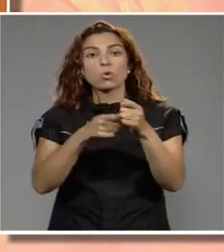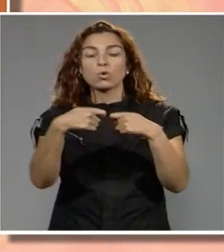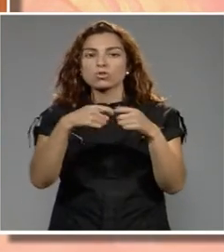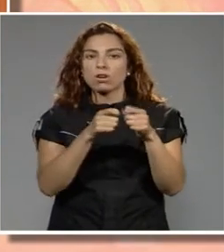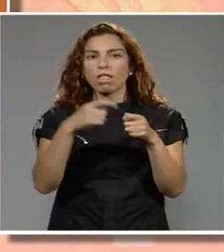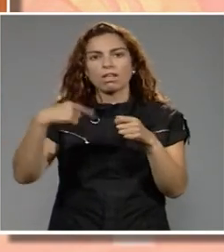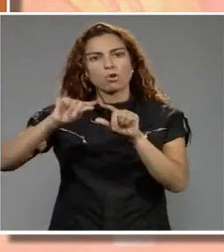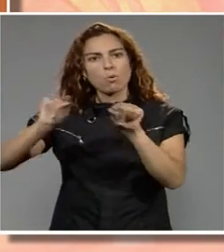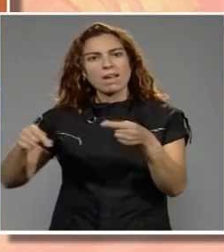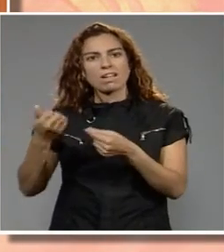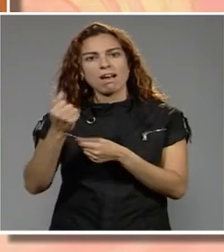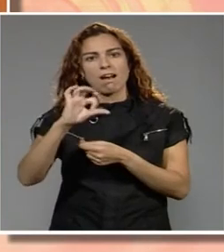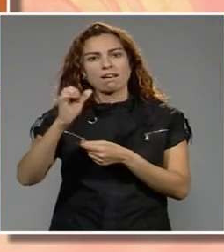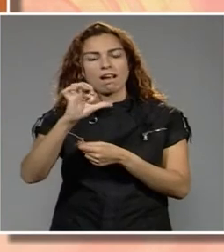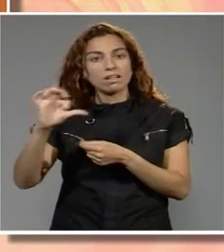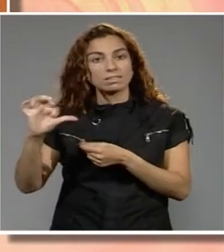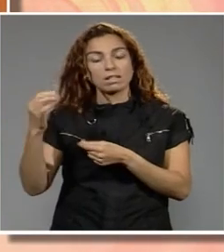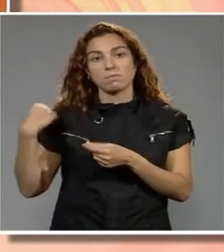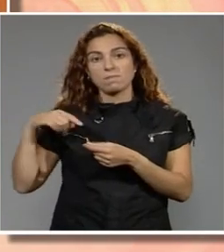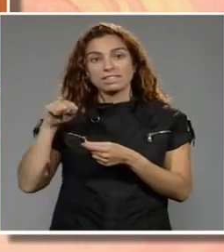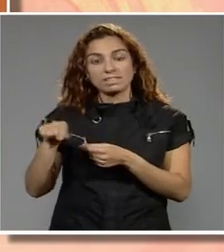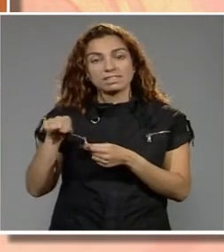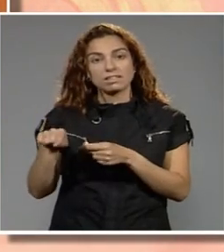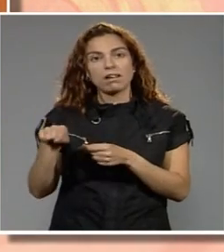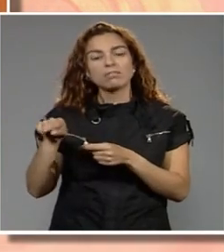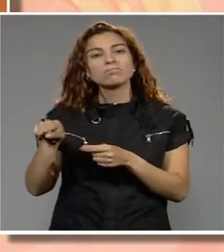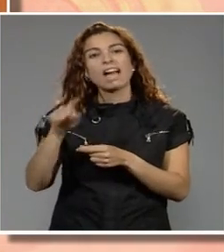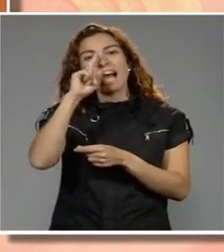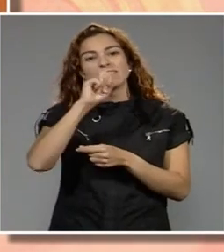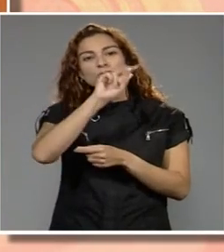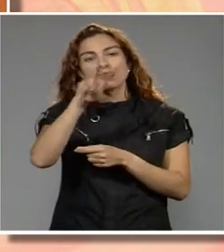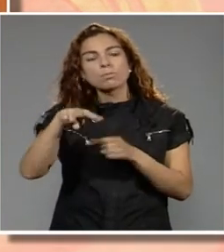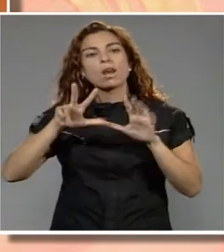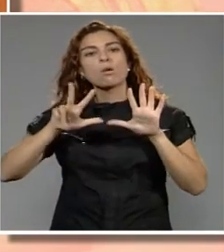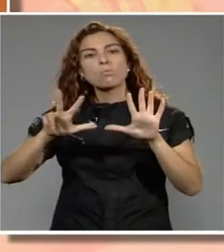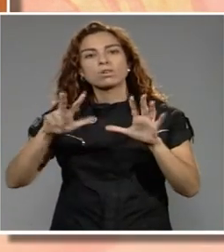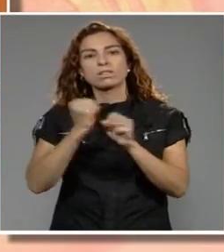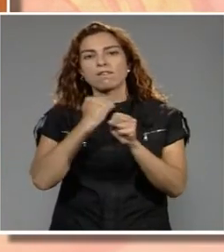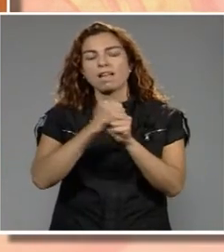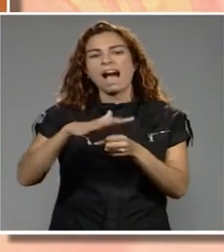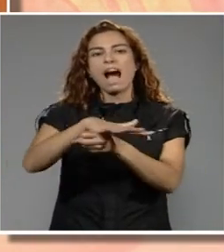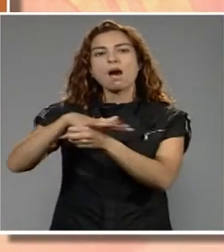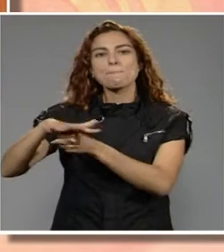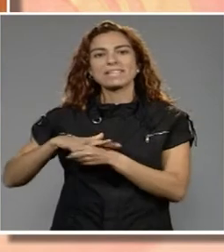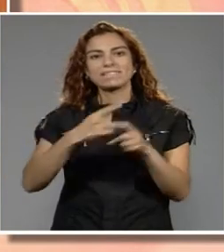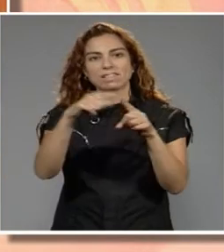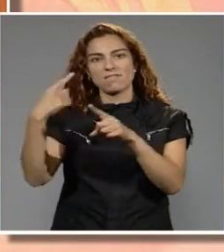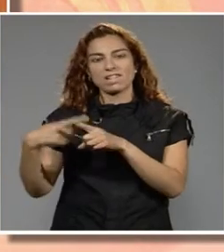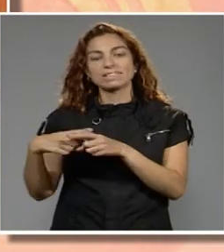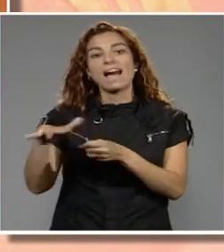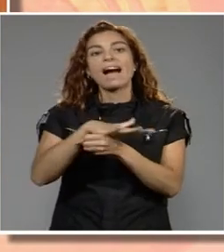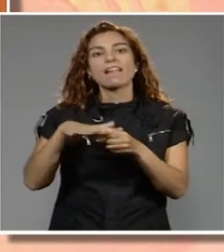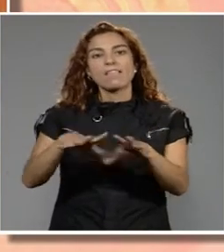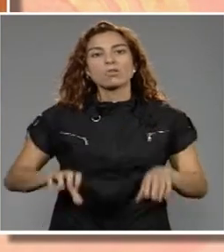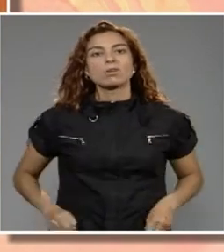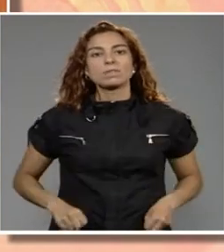Social té un altre conveni amb l'ACAS, l'Associació Comunitària Anticida, que durant el 2008 ha treballat en diferents àmbits. L'àrea d'acolliment